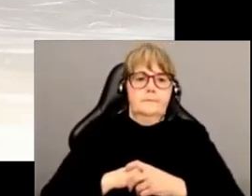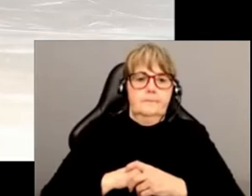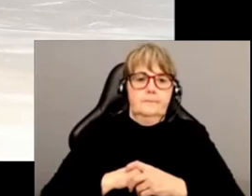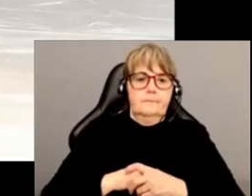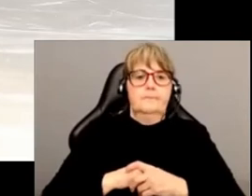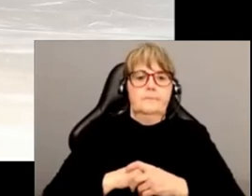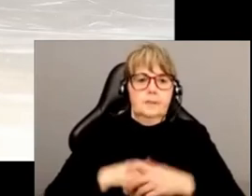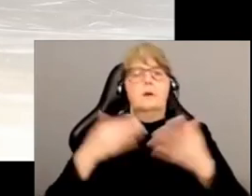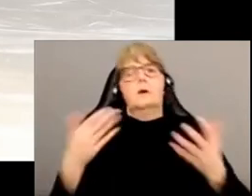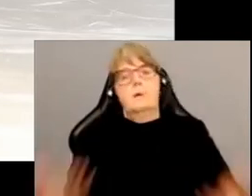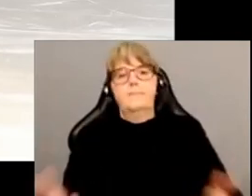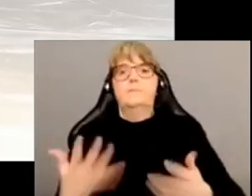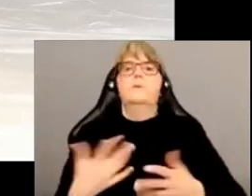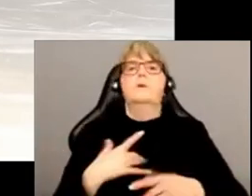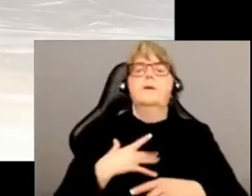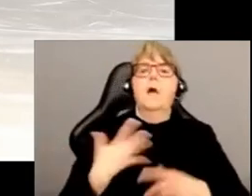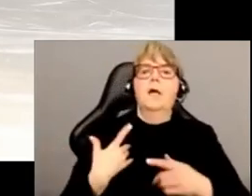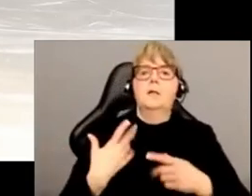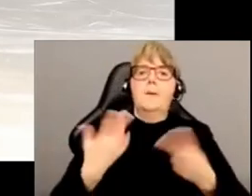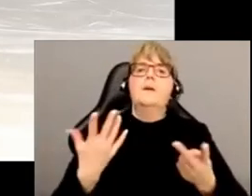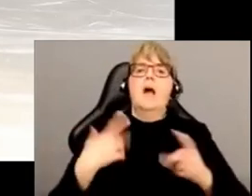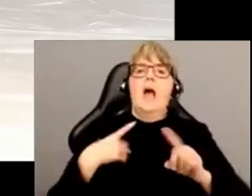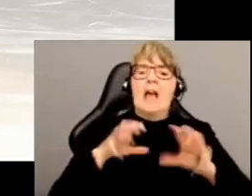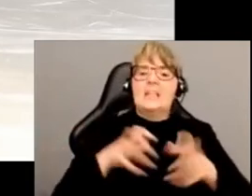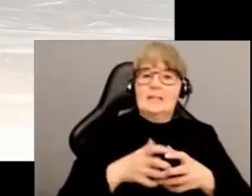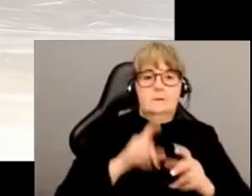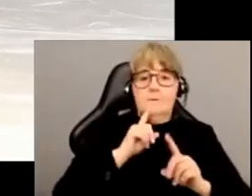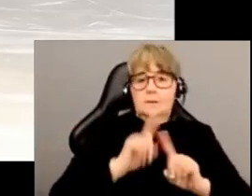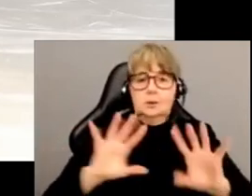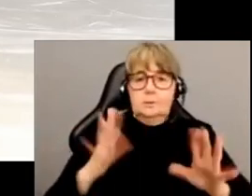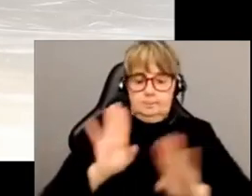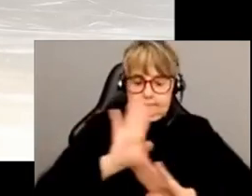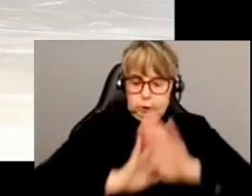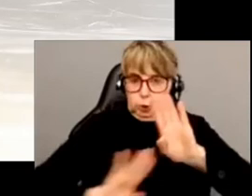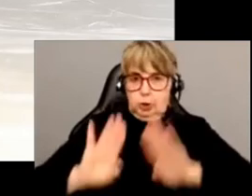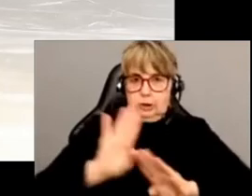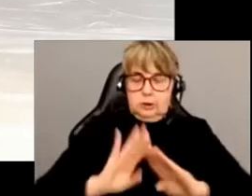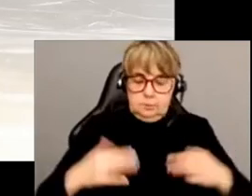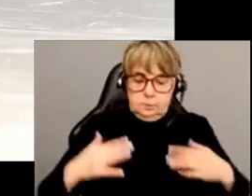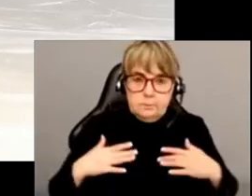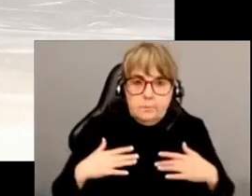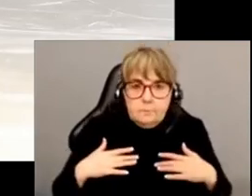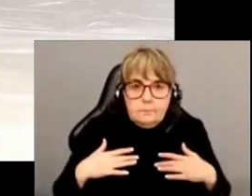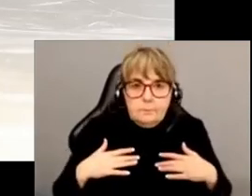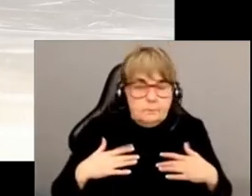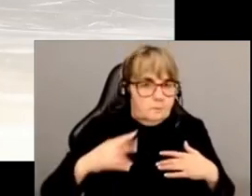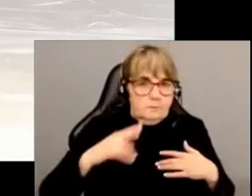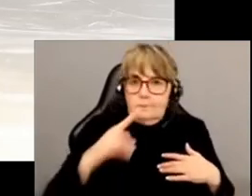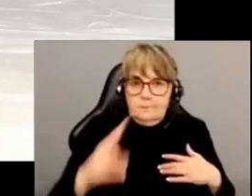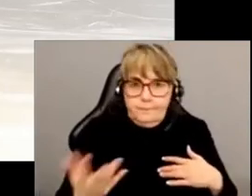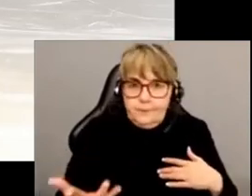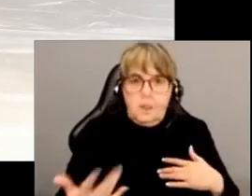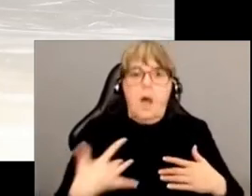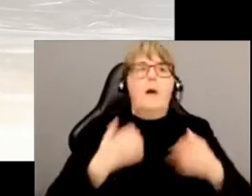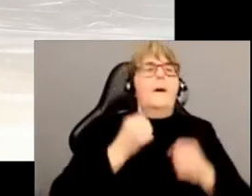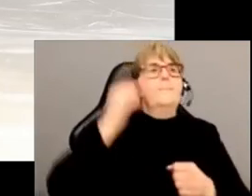'espèce est une différence purement biologique. Donc, en soi, l'espèce d'un individu n'implique rien quant à ses capacités